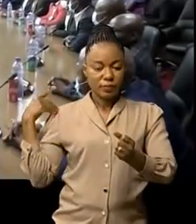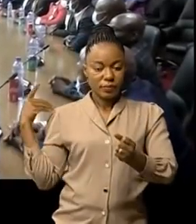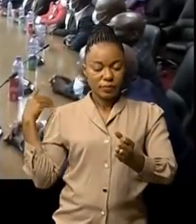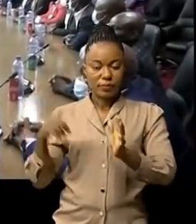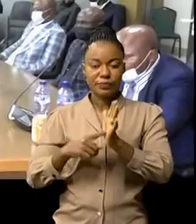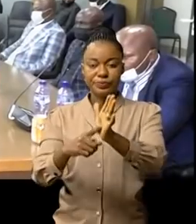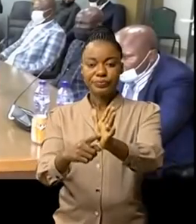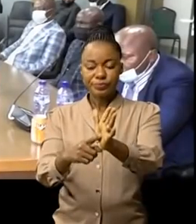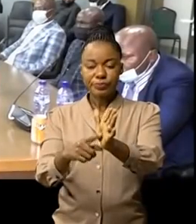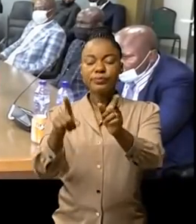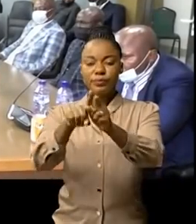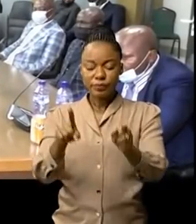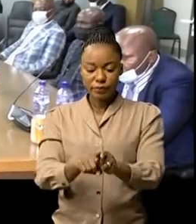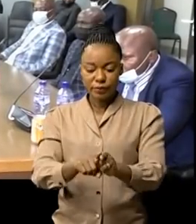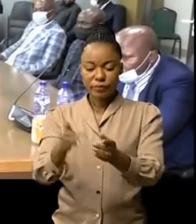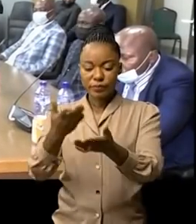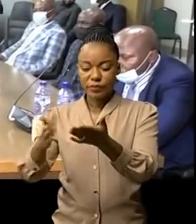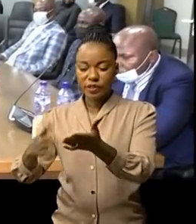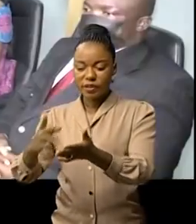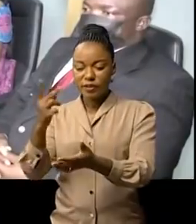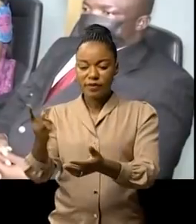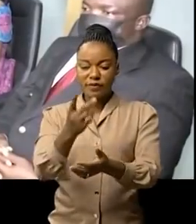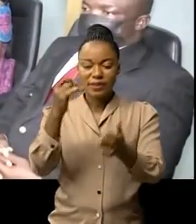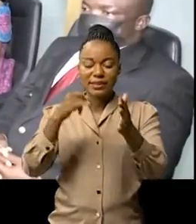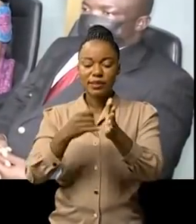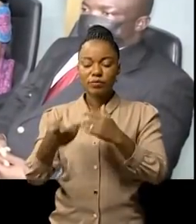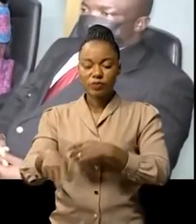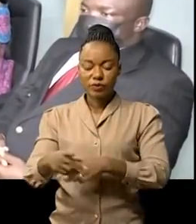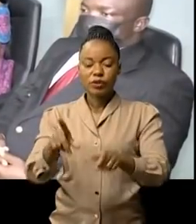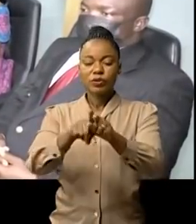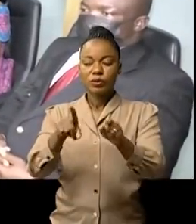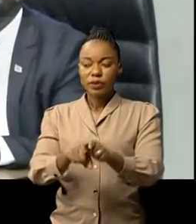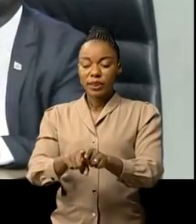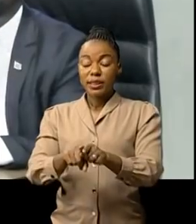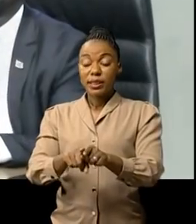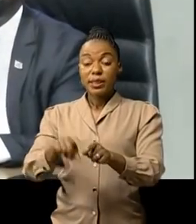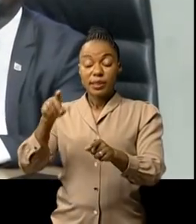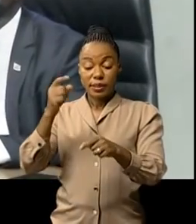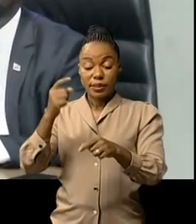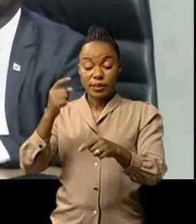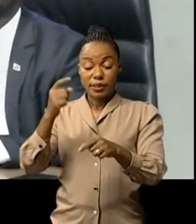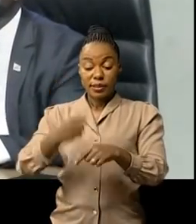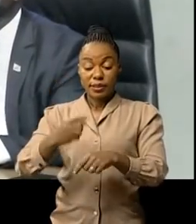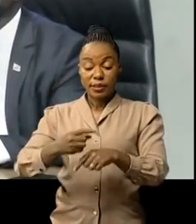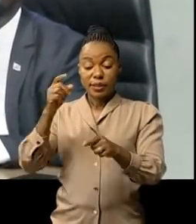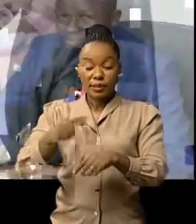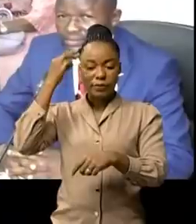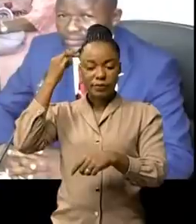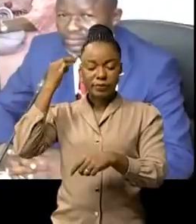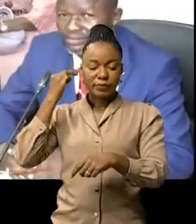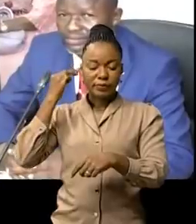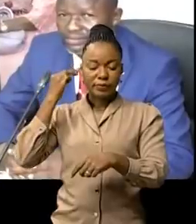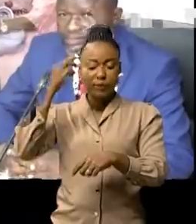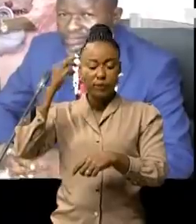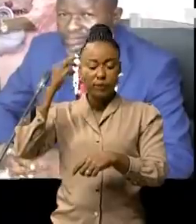répartis dans 26 provinces de la République démocratique du Congo, qui est le Premier ministre Jean-Michel Samaloukonde-Kienge, qui le méble du gouvernement